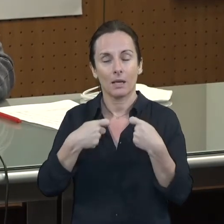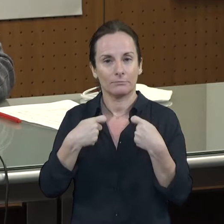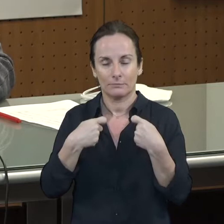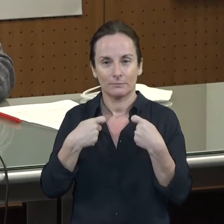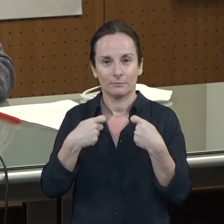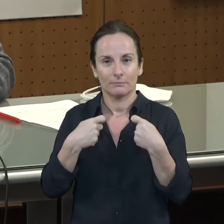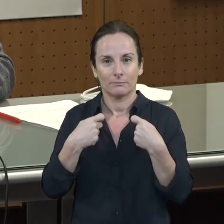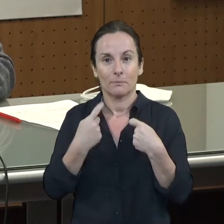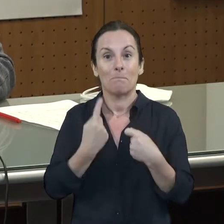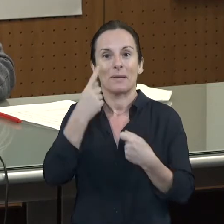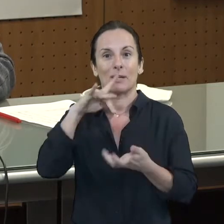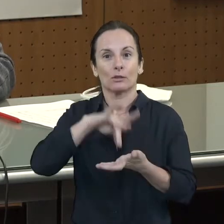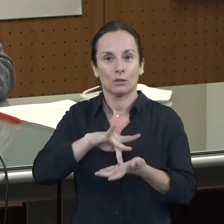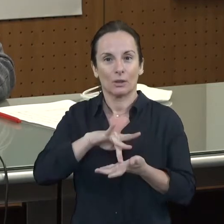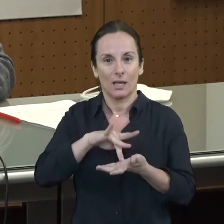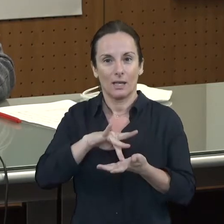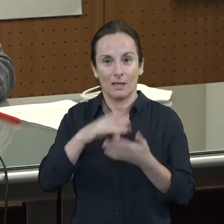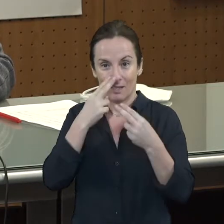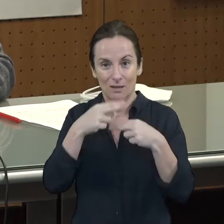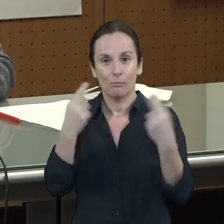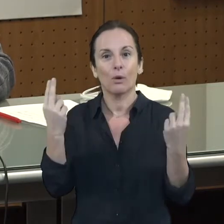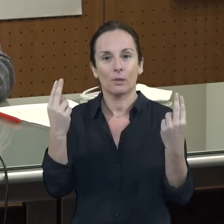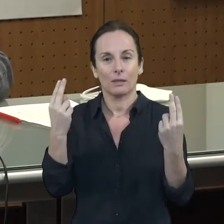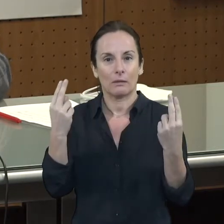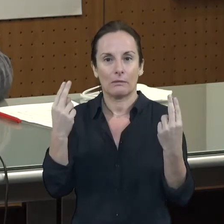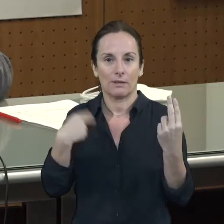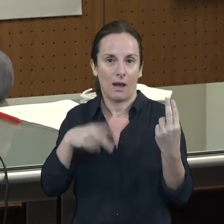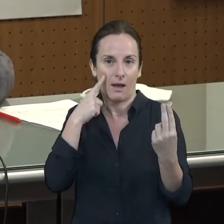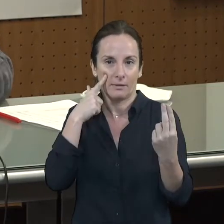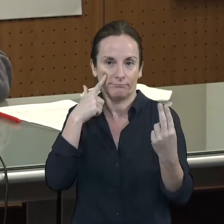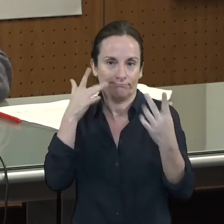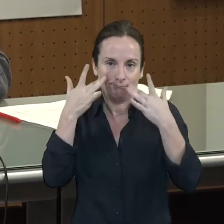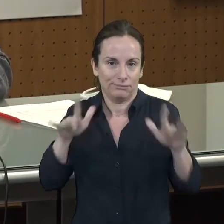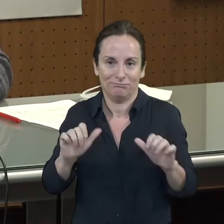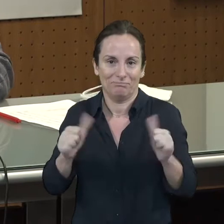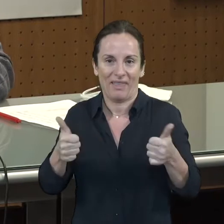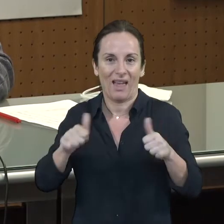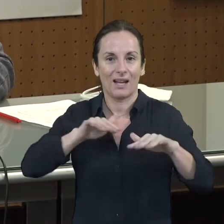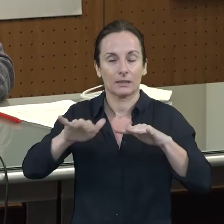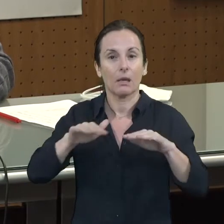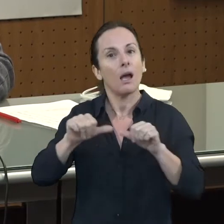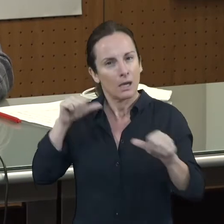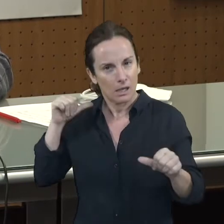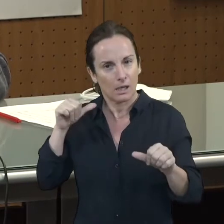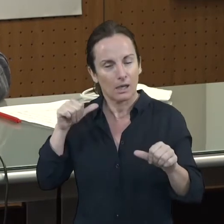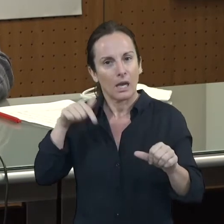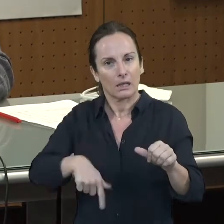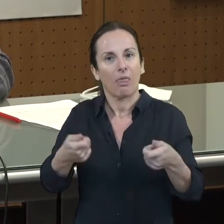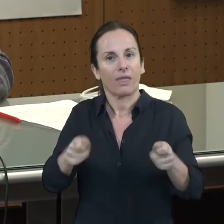incorporació plenament a l'activitat cameral tot i que durant aquest temps hem estat donant els serveis a les